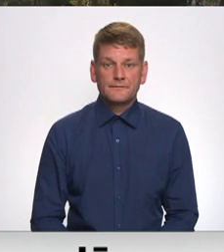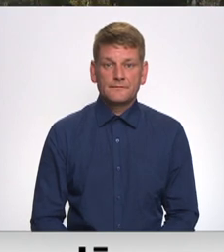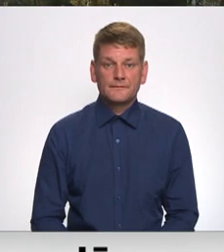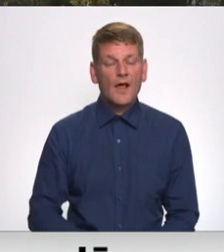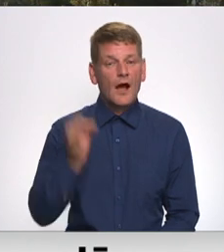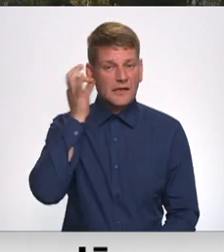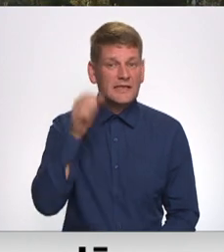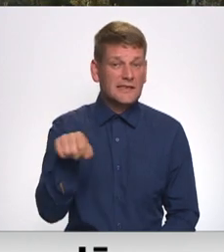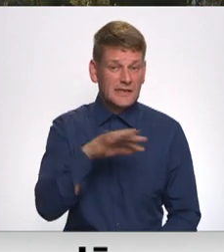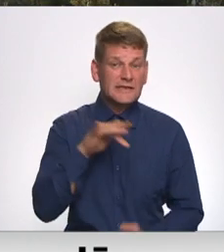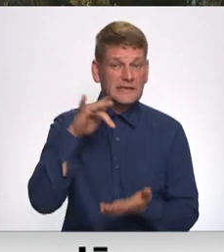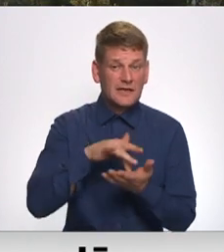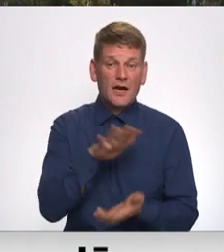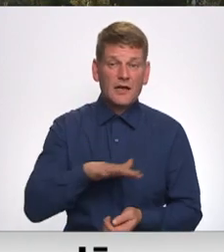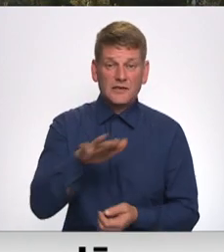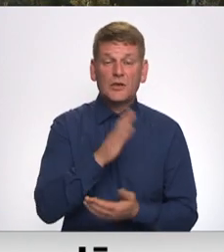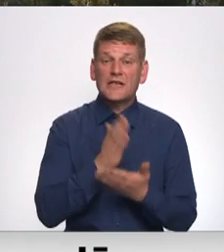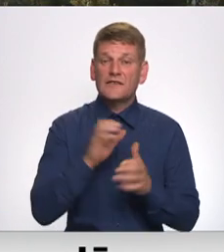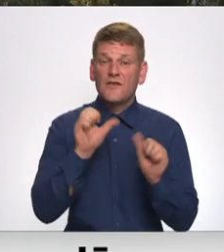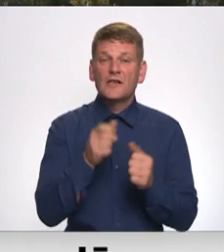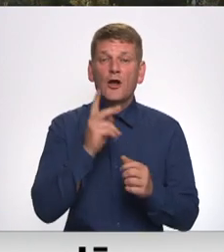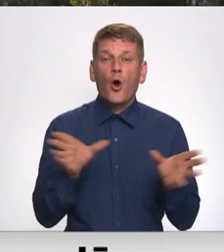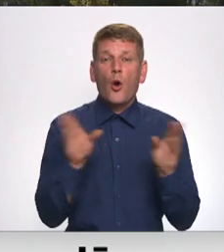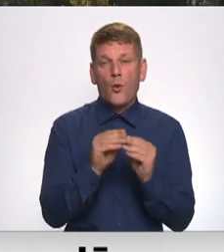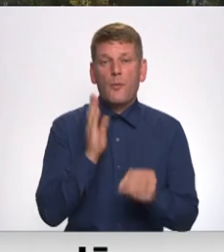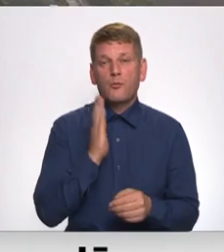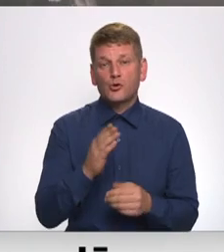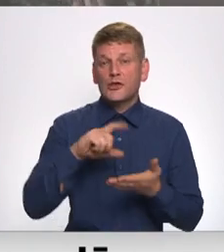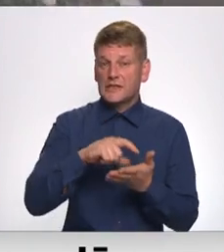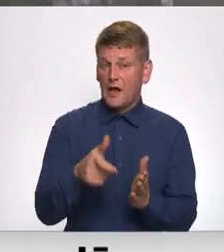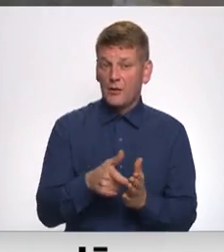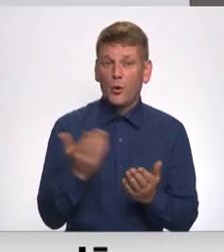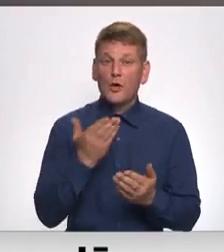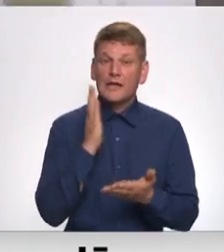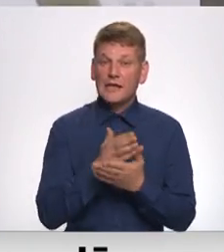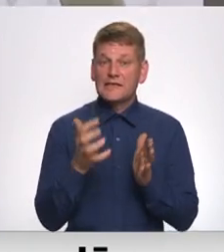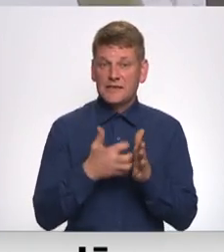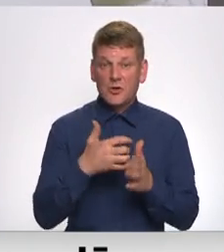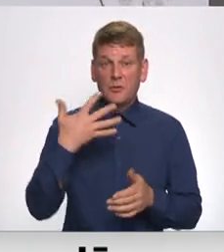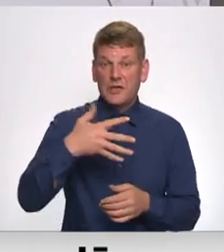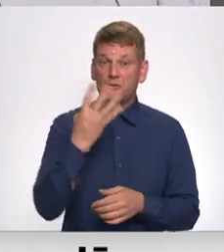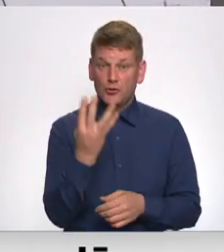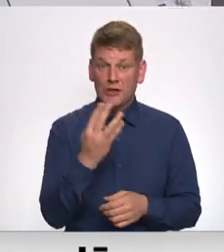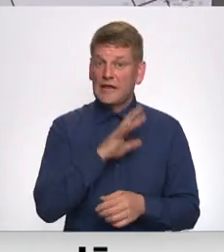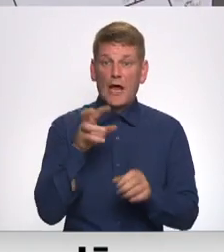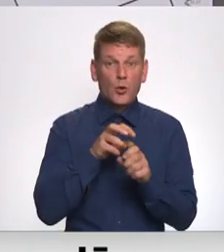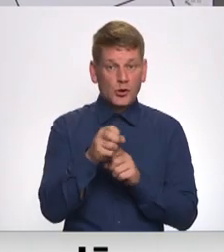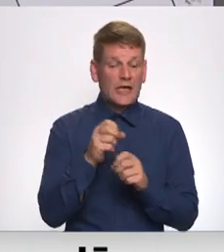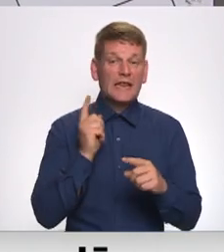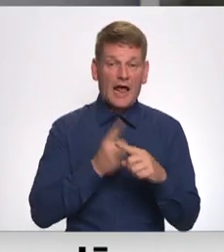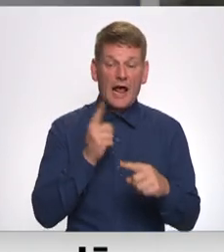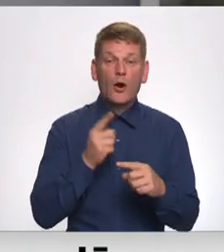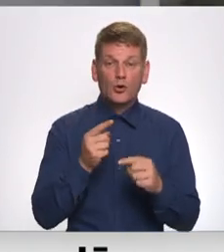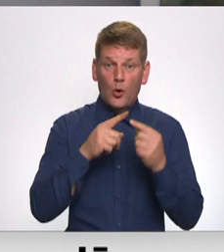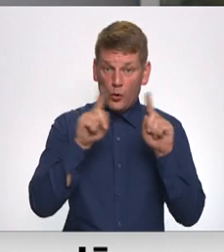Atceres dārza centrālais laukums tiks veidots kā kopā būšana stēlva, kurā tiks izmantotas 54 nerūsējošā tērauda